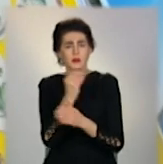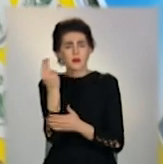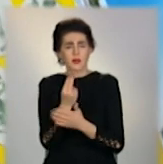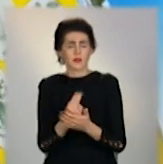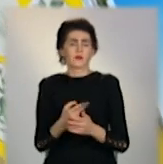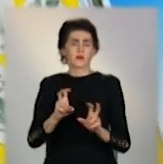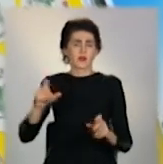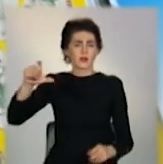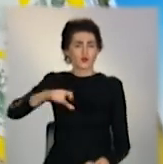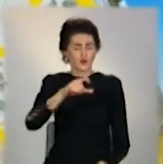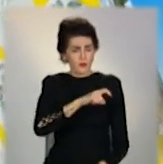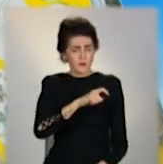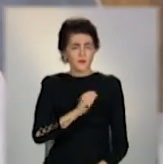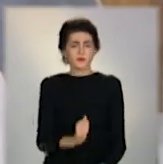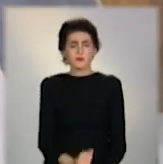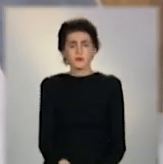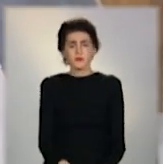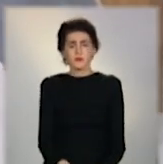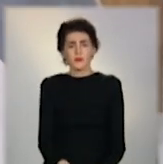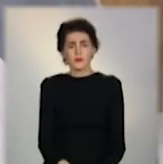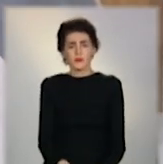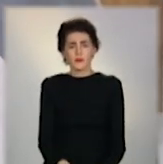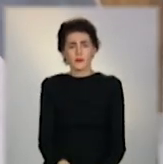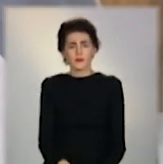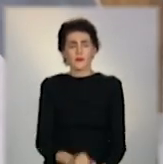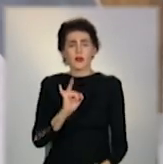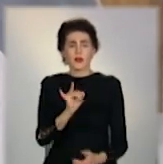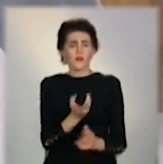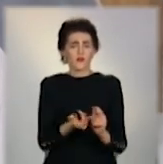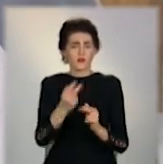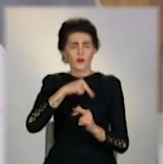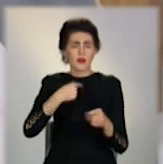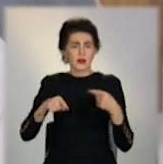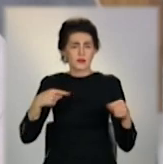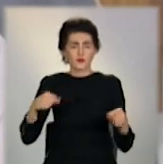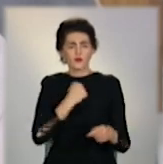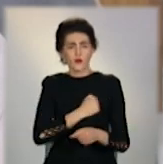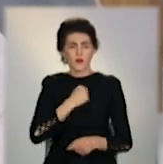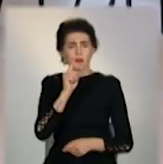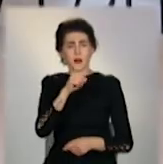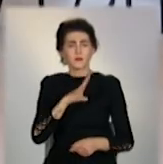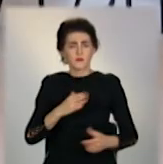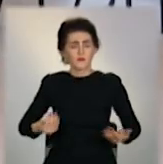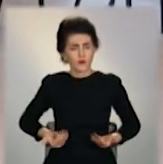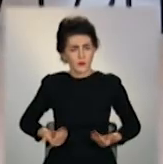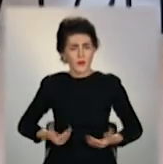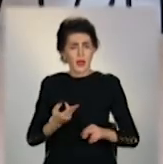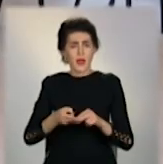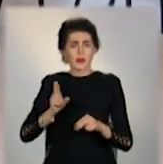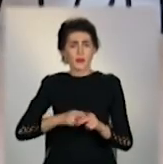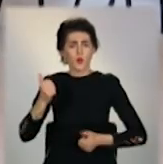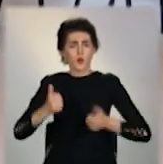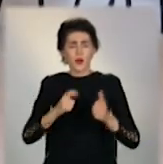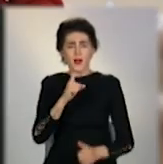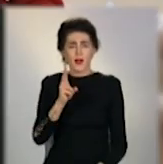саму річку, і вирізали різних животних, які там обідають. Всього у конкурсі